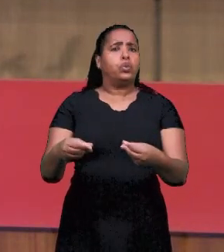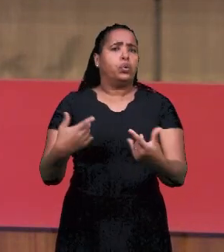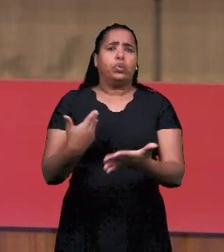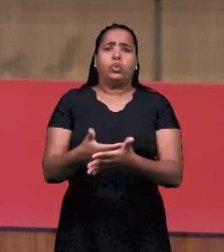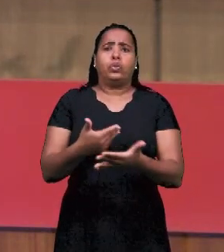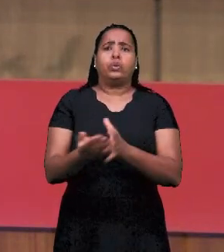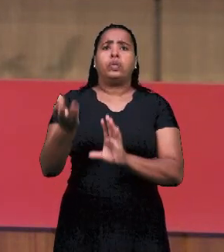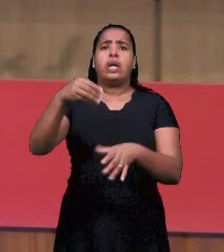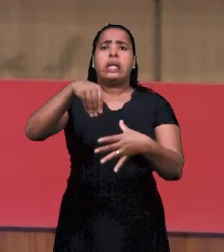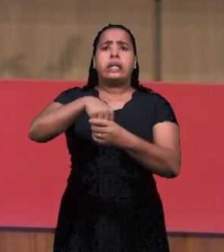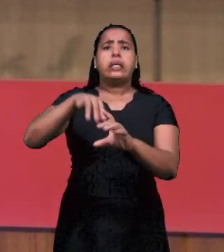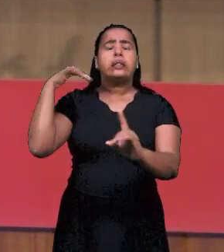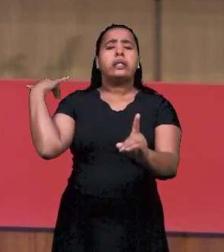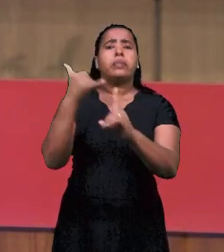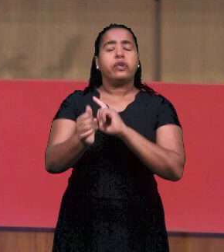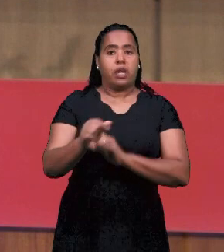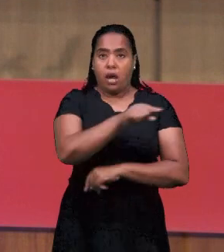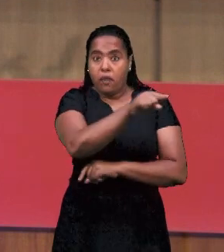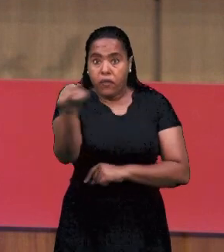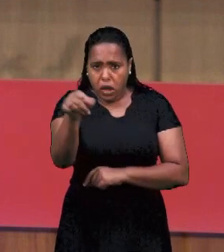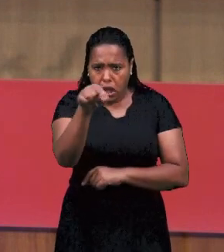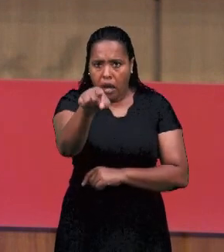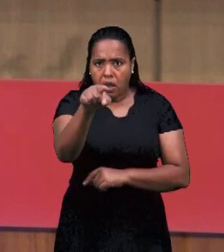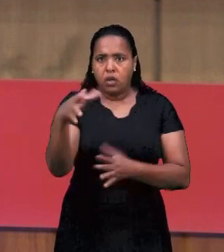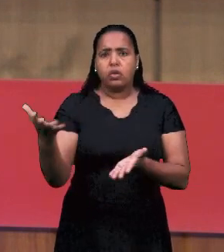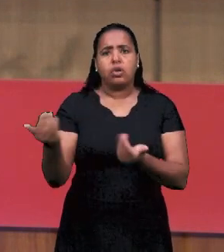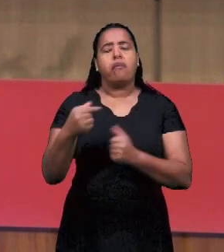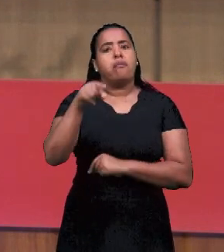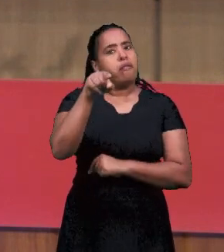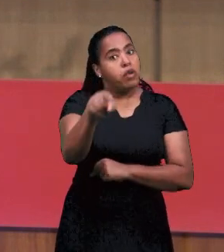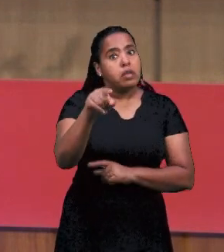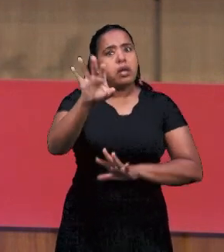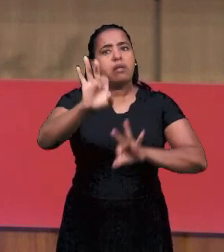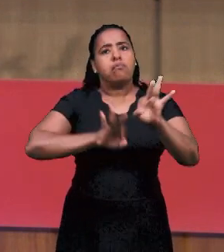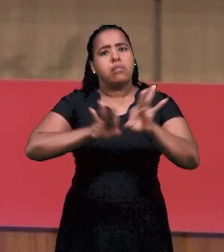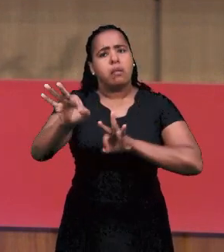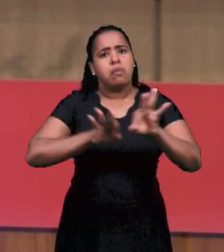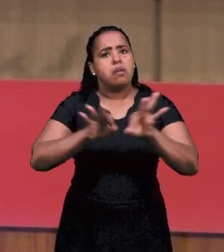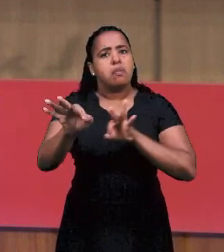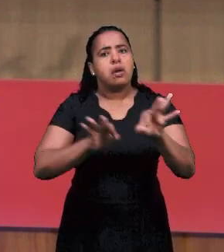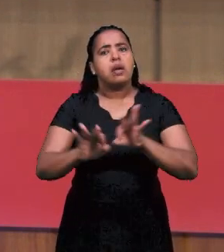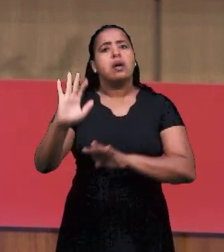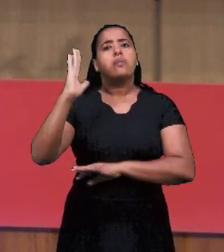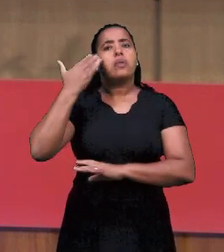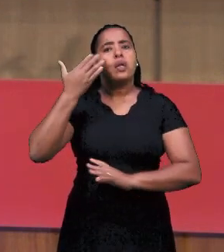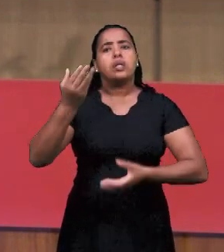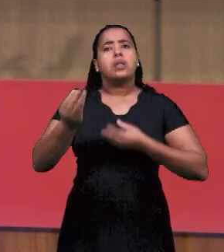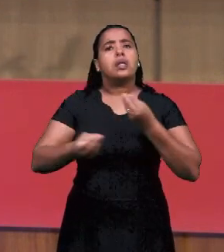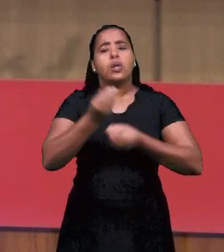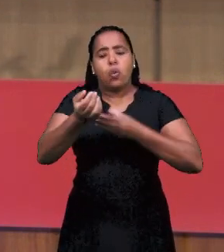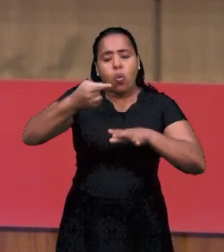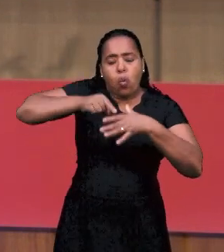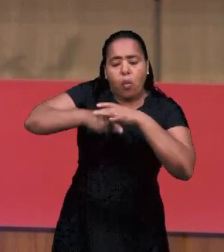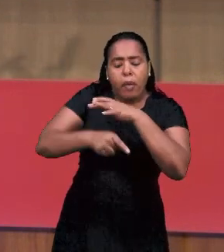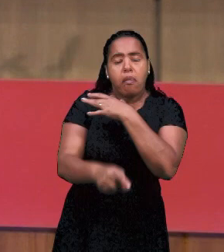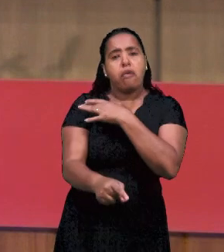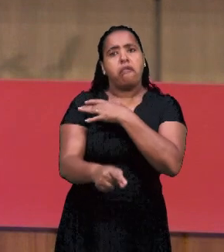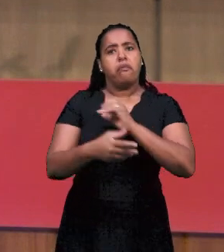Итак, служение наше, оно является частью этого пророческого. И вы, молодежь, вы